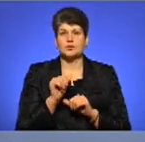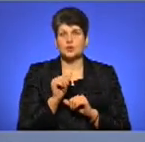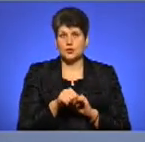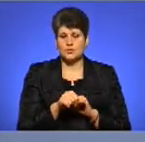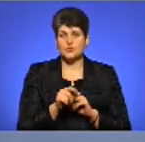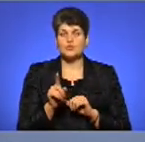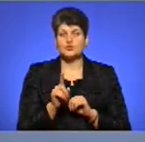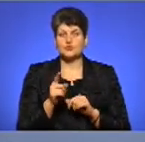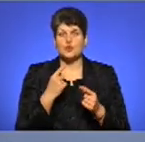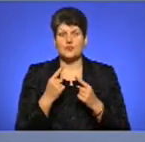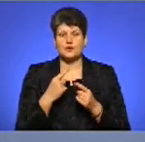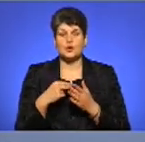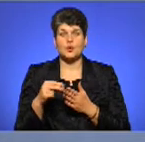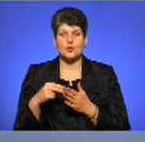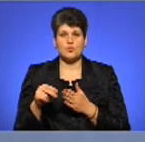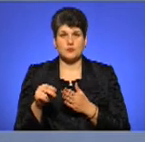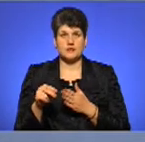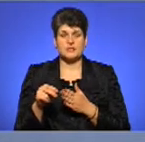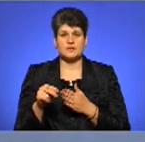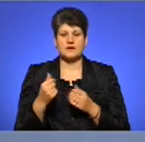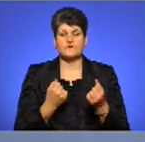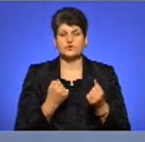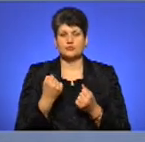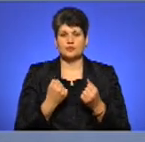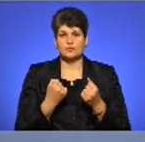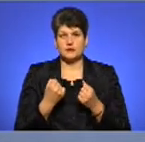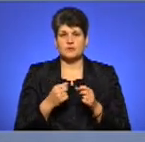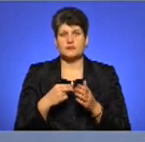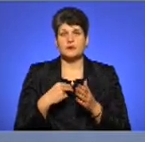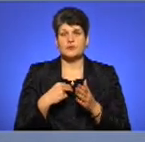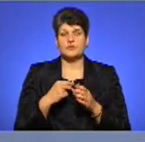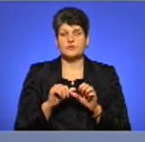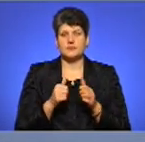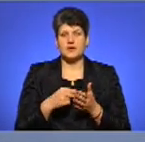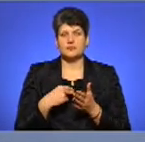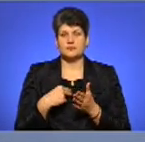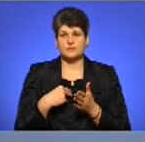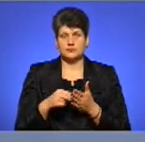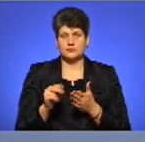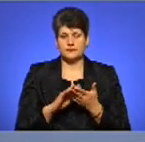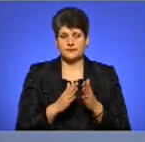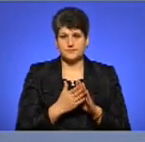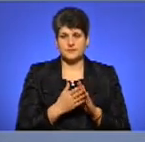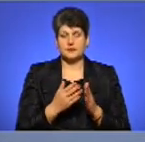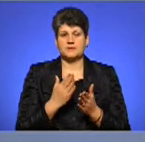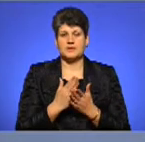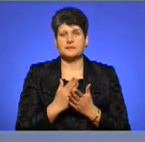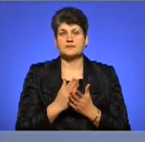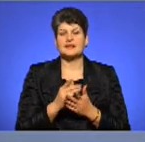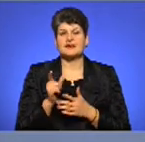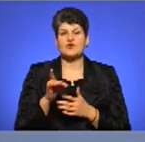говоримо купча, ми купили автомобіль в Європі, ми оформляємо купчу, тепер ми маємо мати європейський висновок,